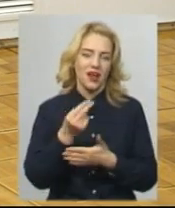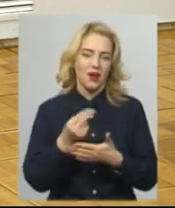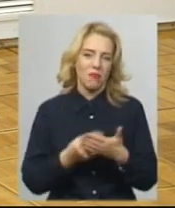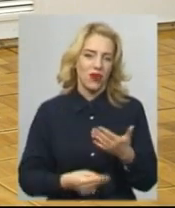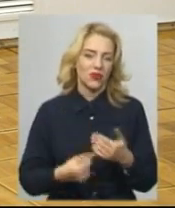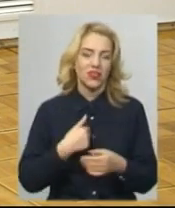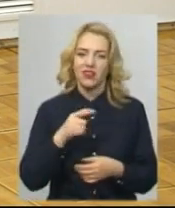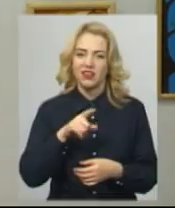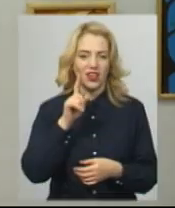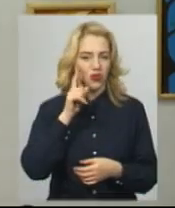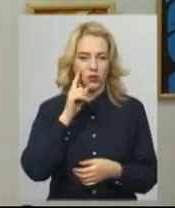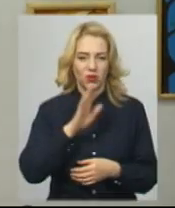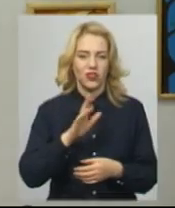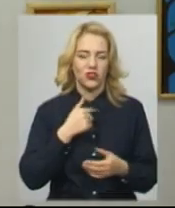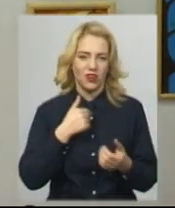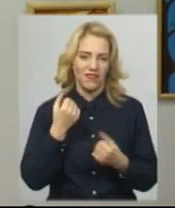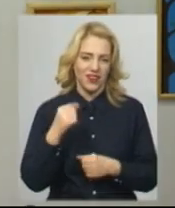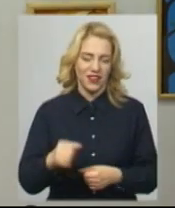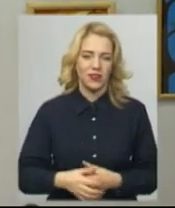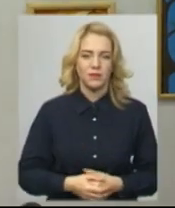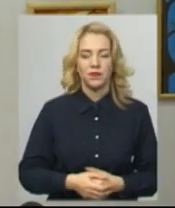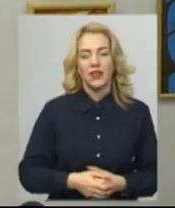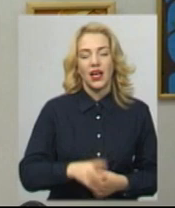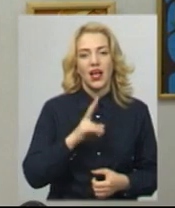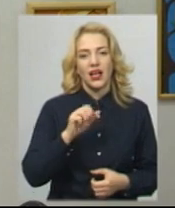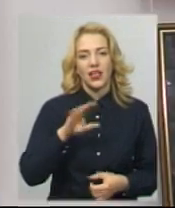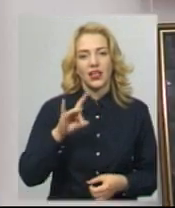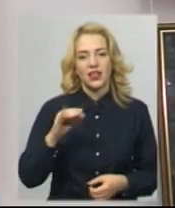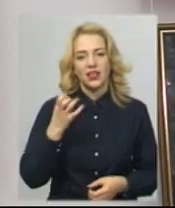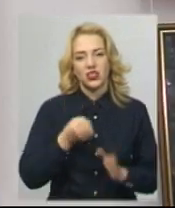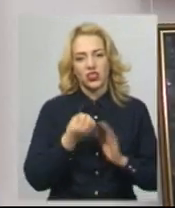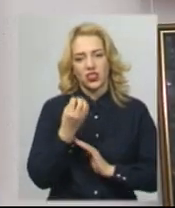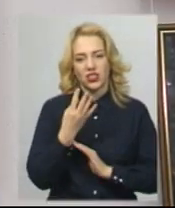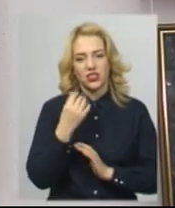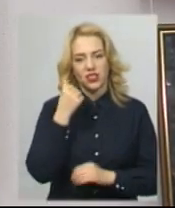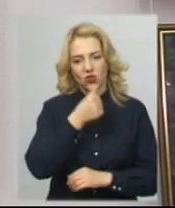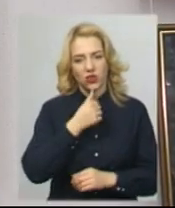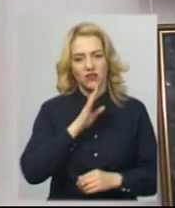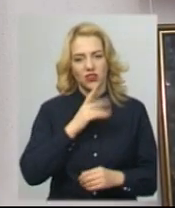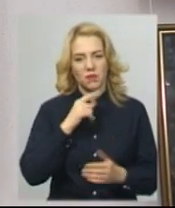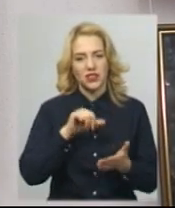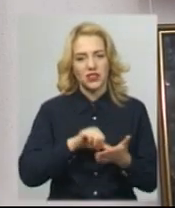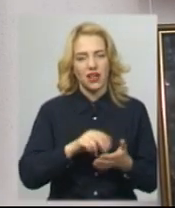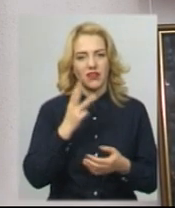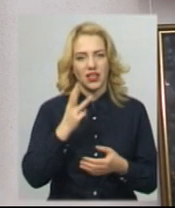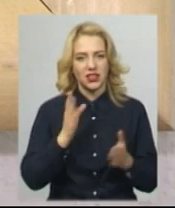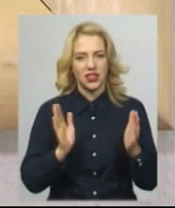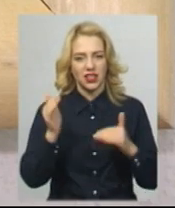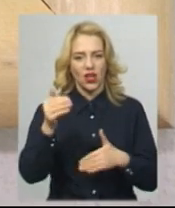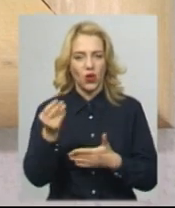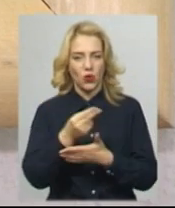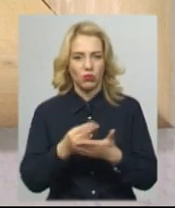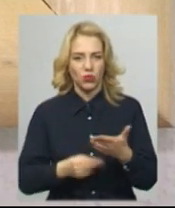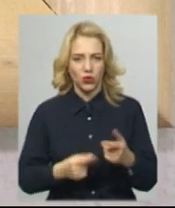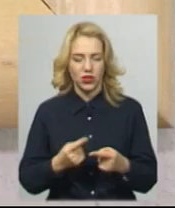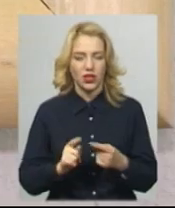не думала, що я виграю. Статкевич Катерина Знетішна, її 14 років. Дівчина каже, на конкурс представила три роботи. Номінацію